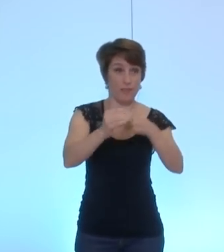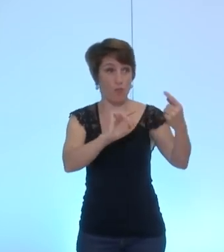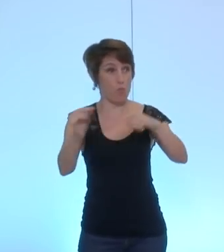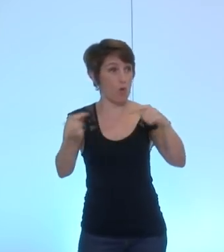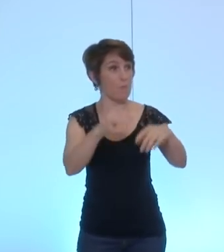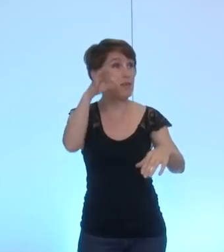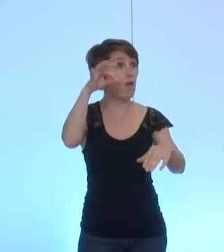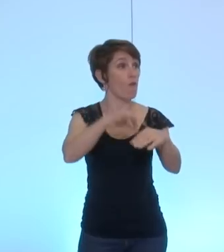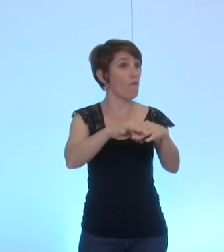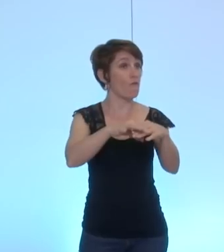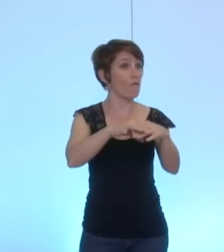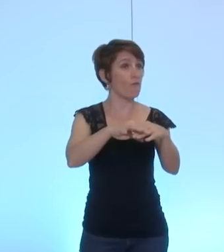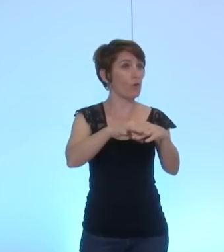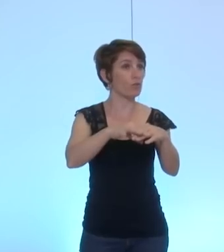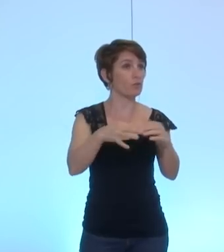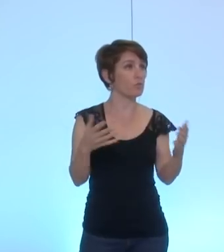qui est